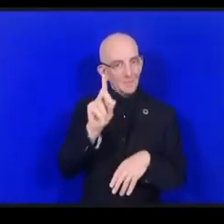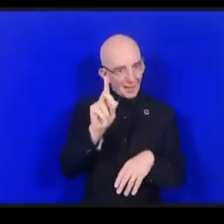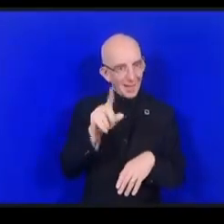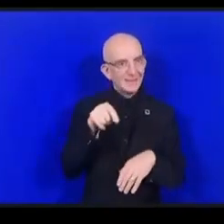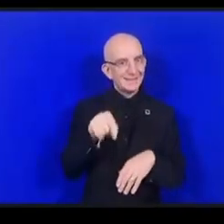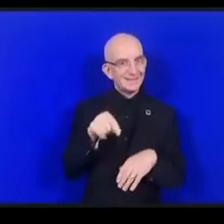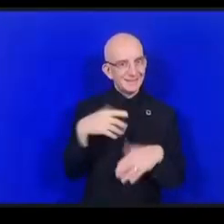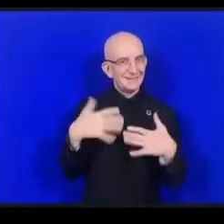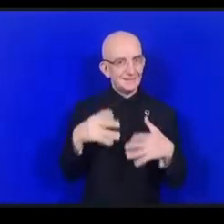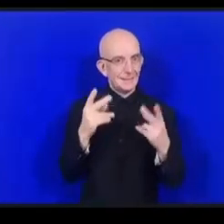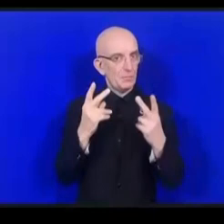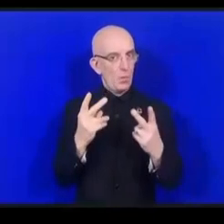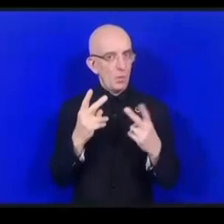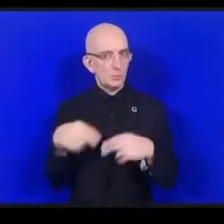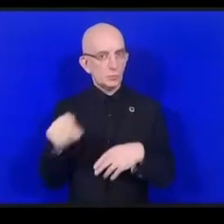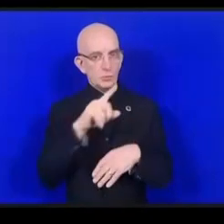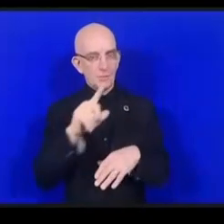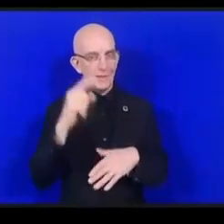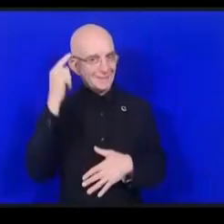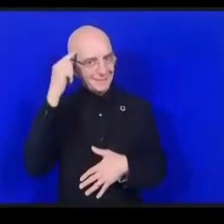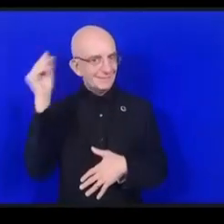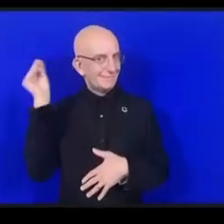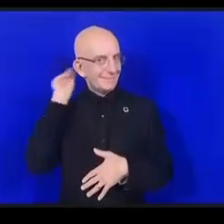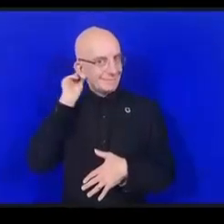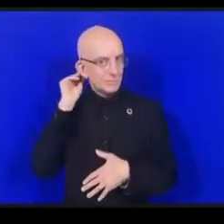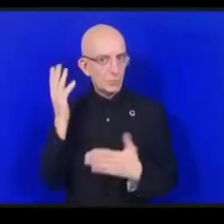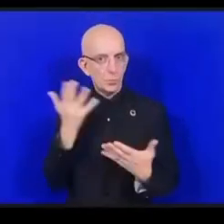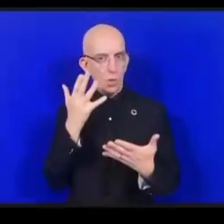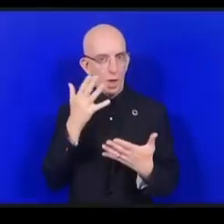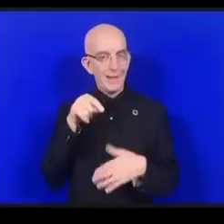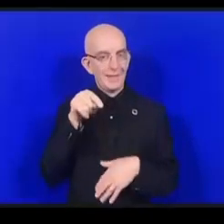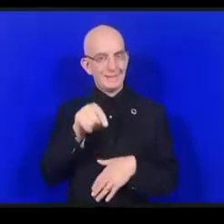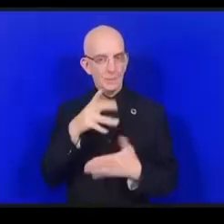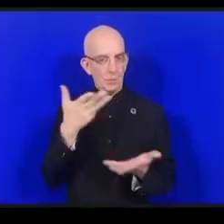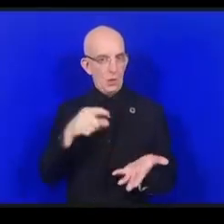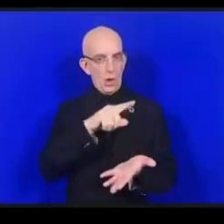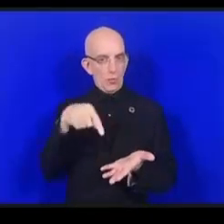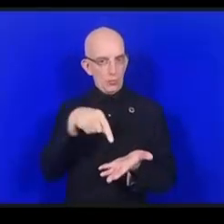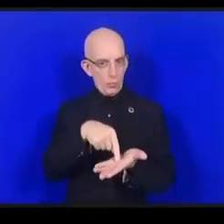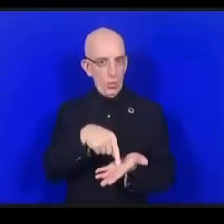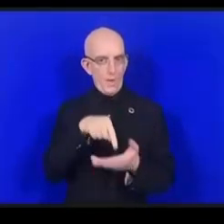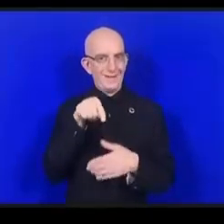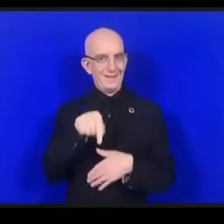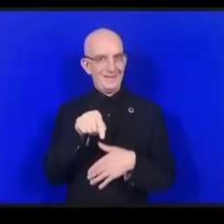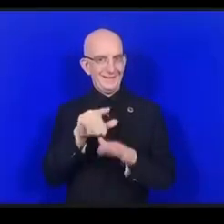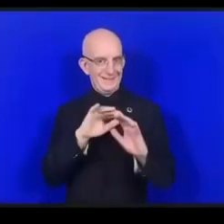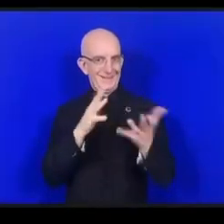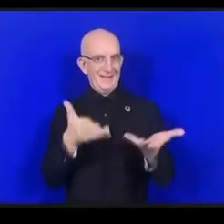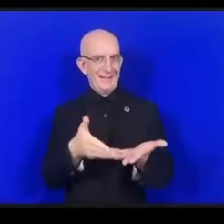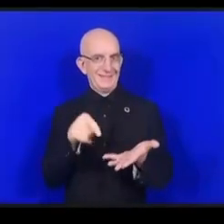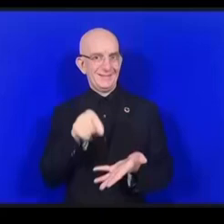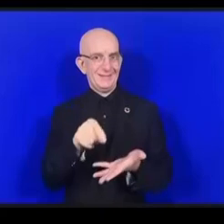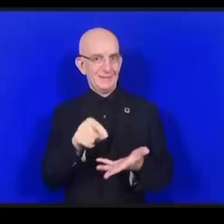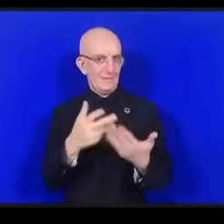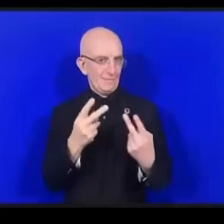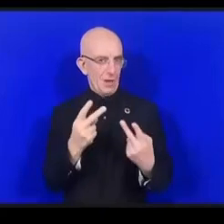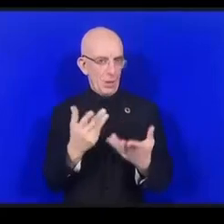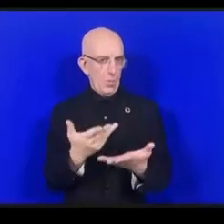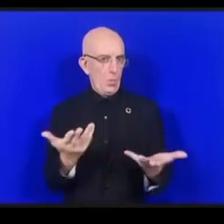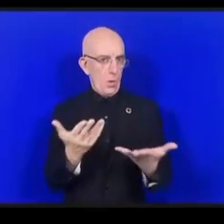ونحن نعقد هذه المنتد حكمة الانترنت وكذلك